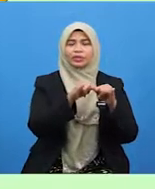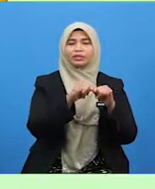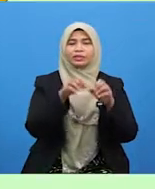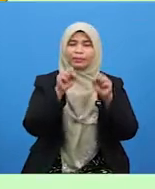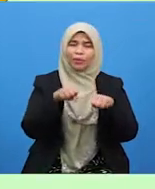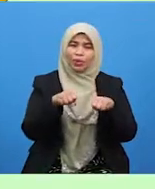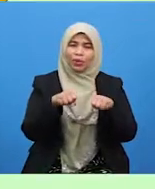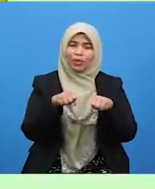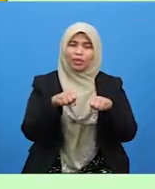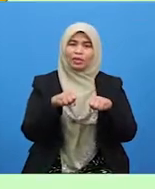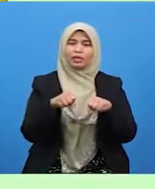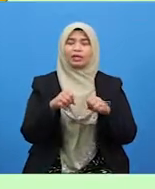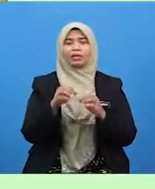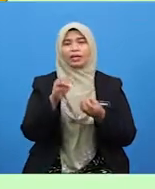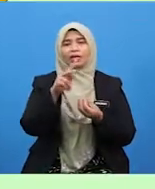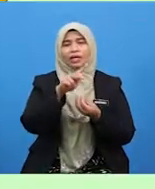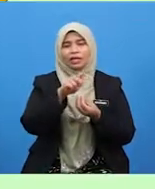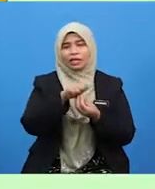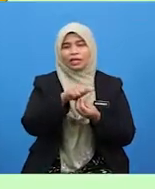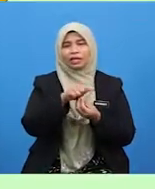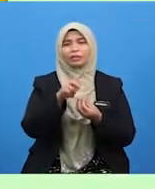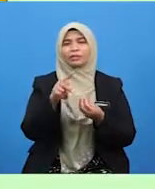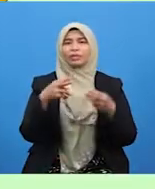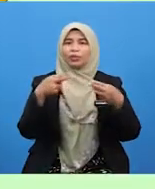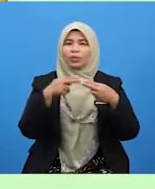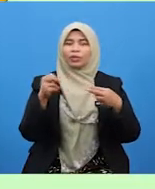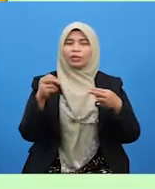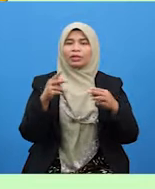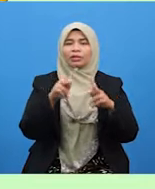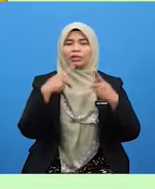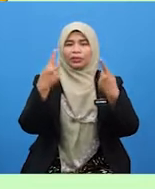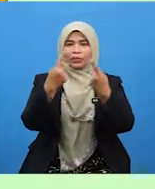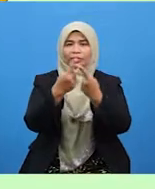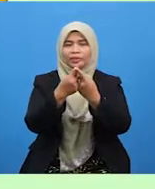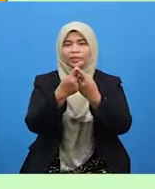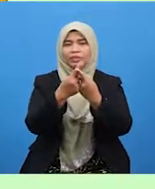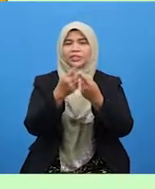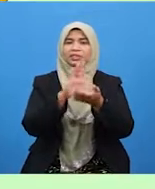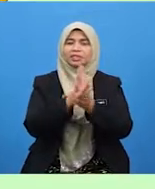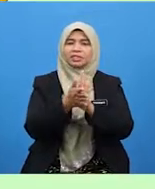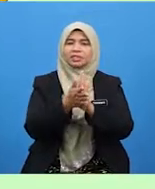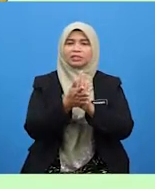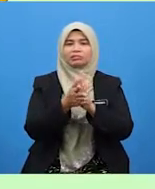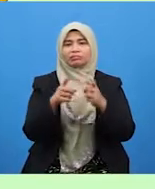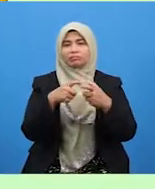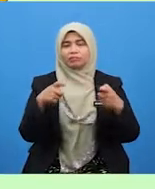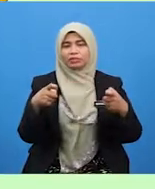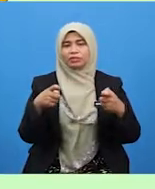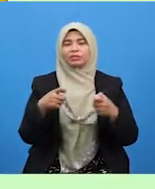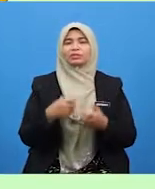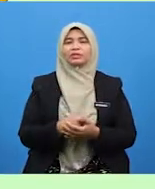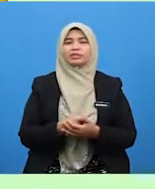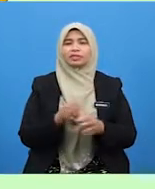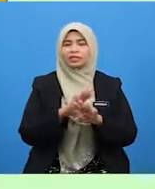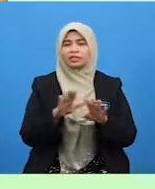boleh mengakibatkan hubungan kekeluargaan menjadi renggang